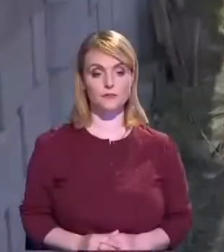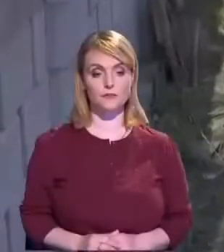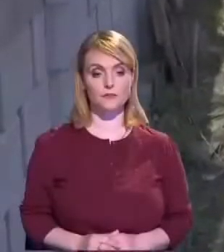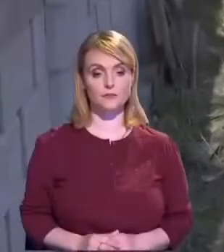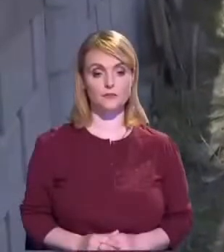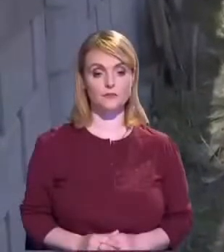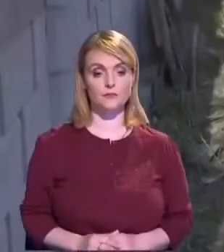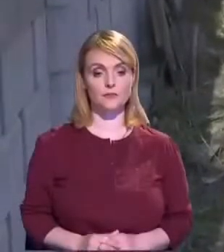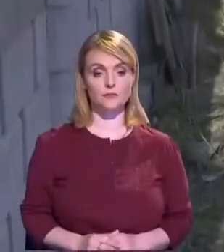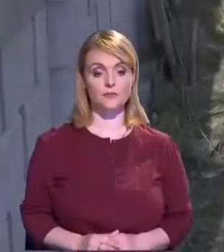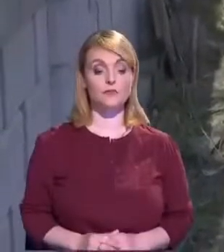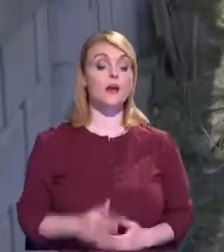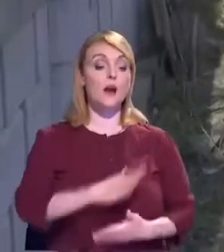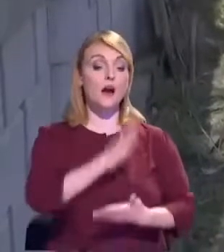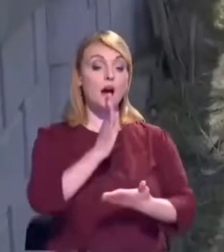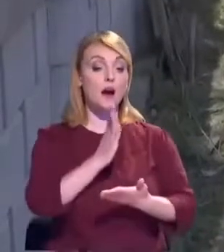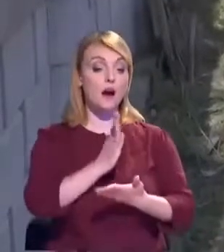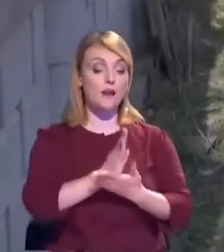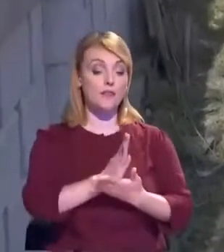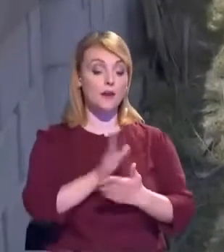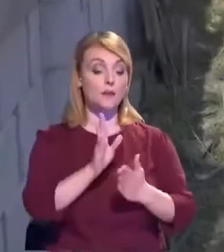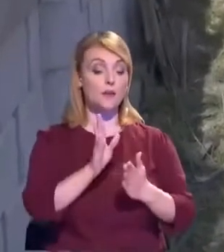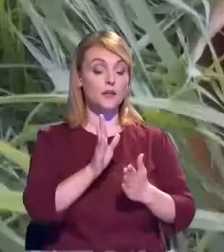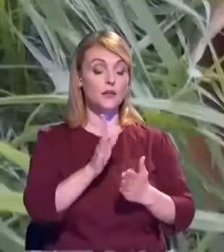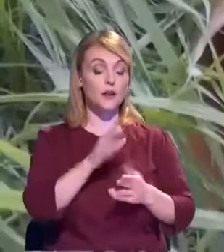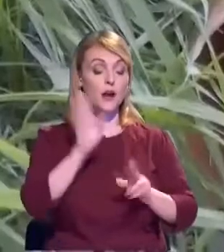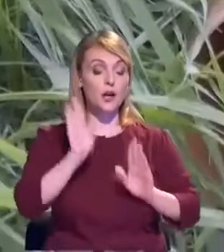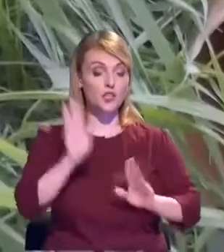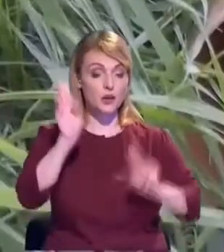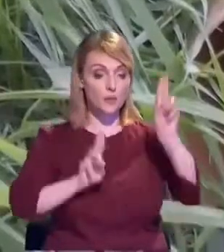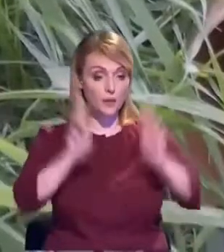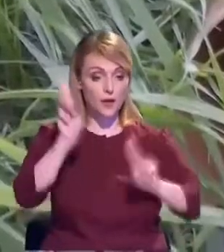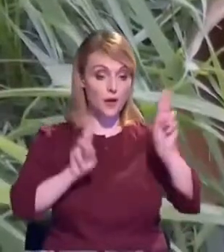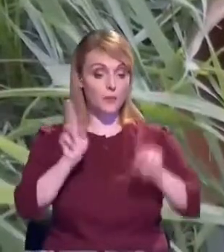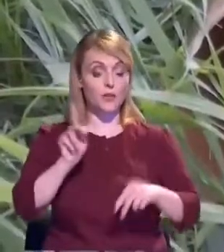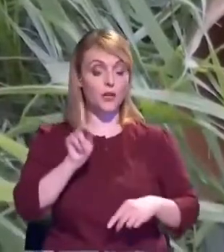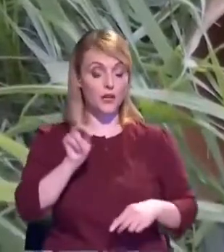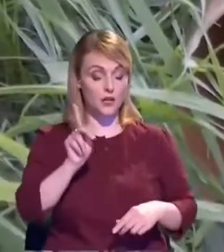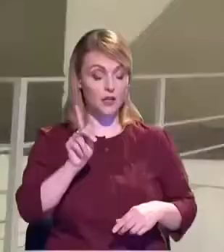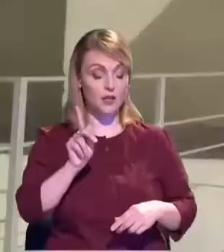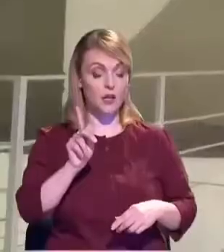Avem trecut în regulament că beneficiarul trebuie să vină cu un aport de 15%.